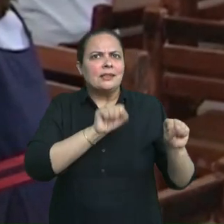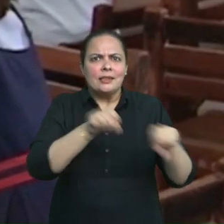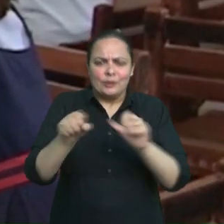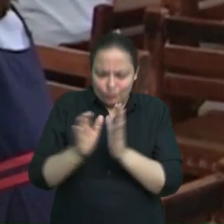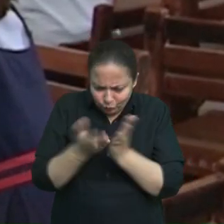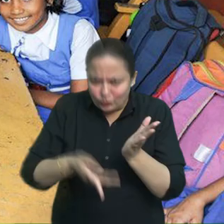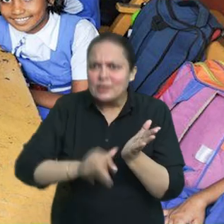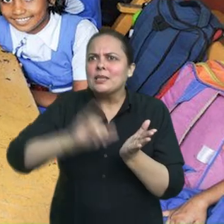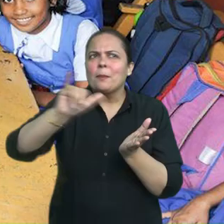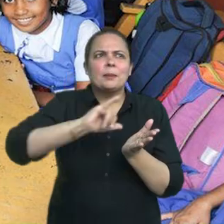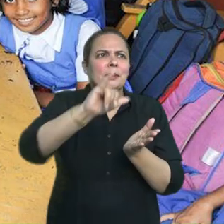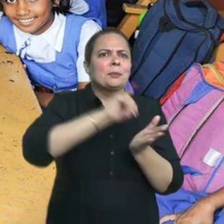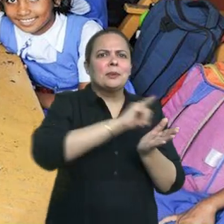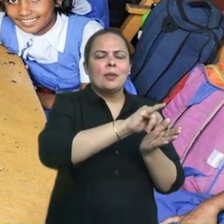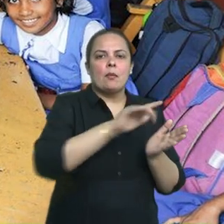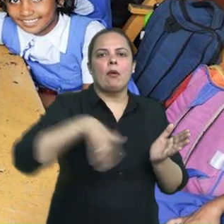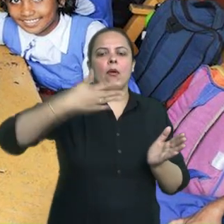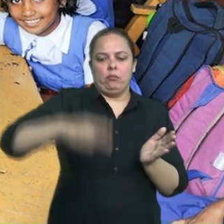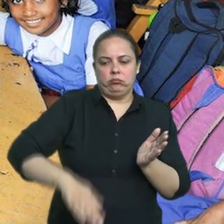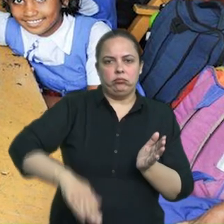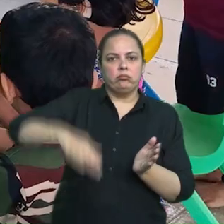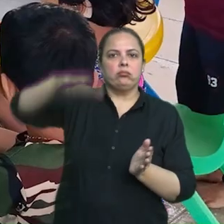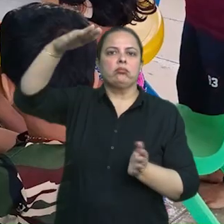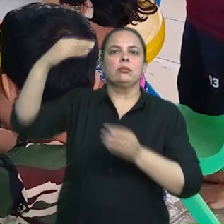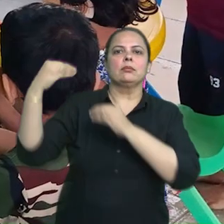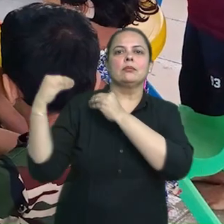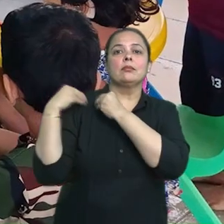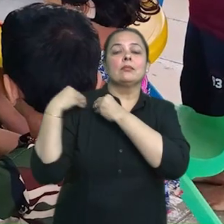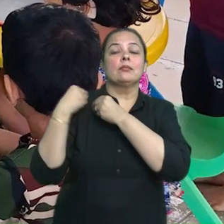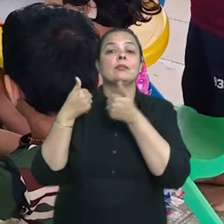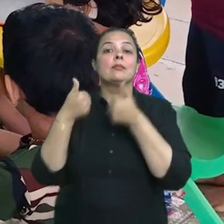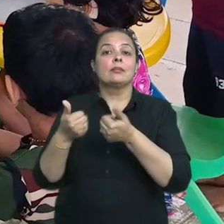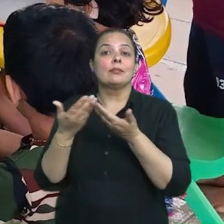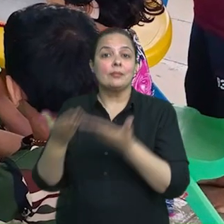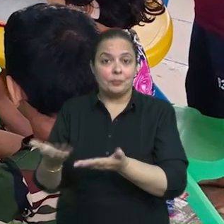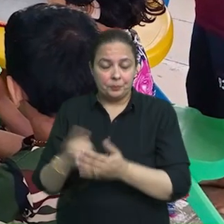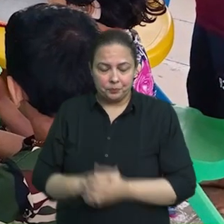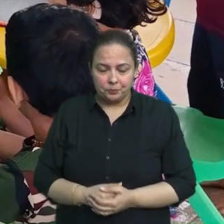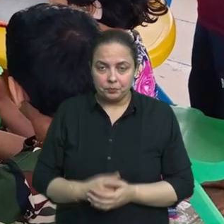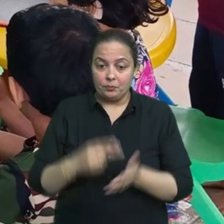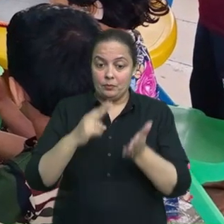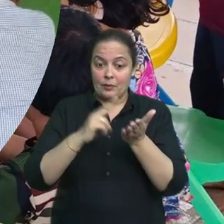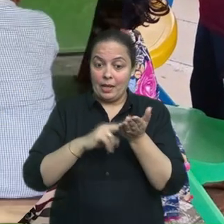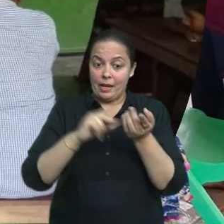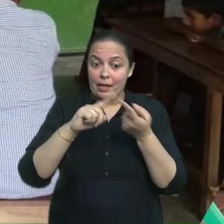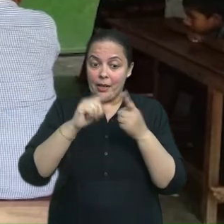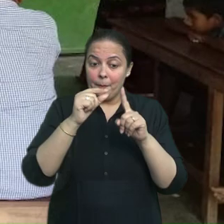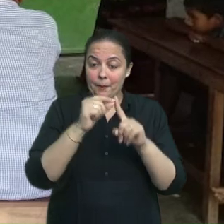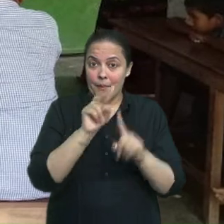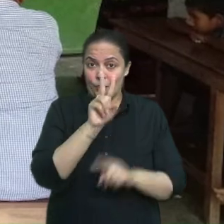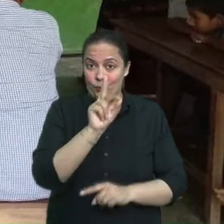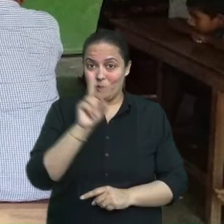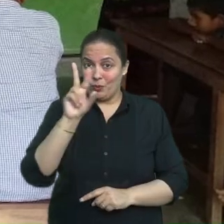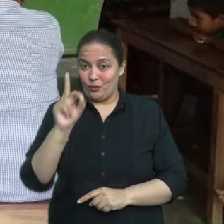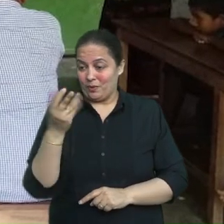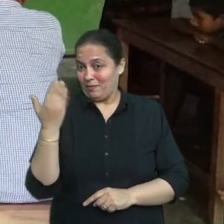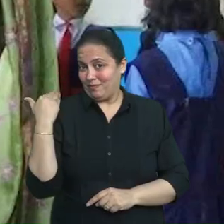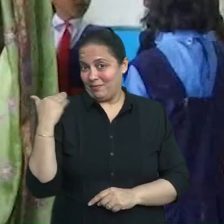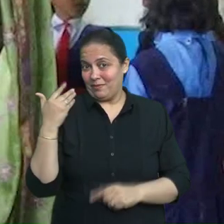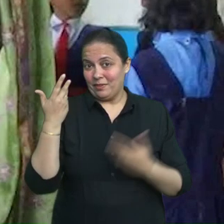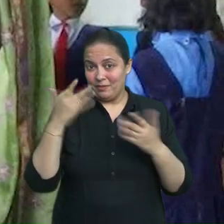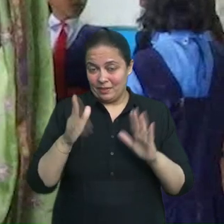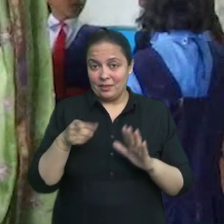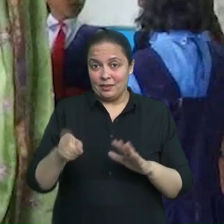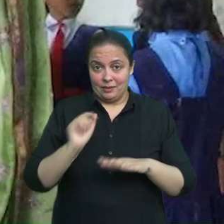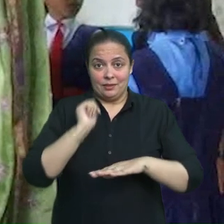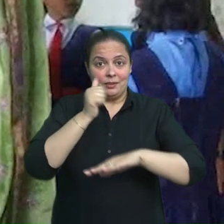ध्यान में रखते हुए इस तरह प्रस्तुत किया गया है, जिससे बच्चे इन्हें अपनी आयू वरुची की अनुसार आसानी से समझ